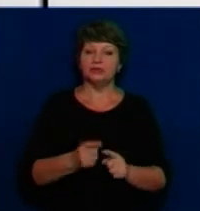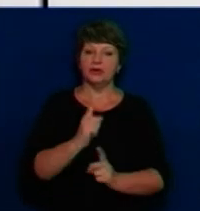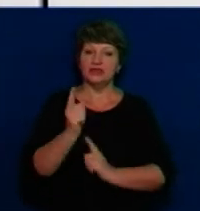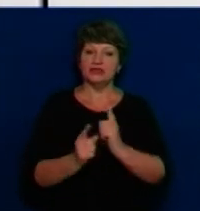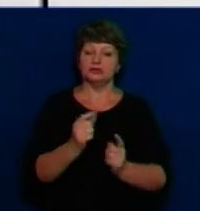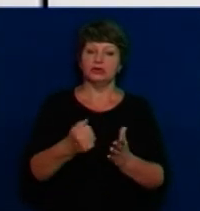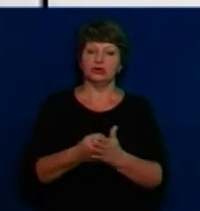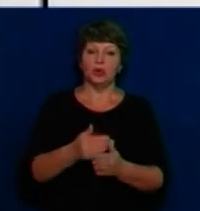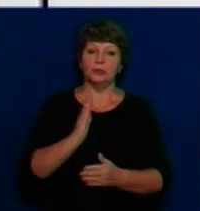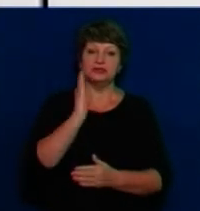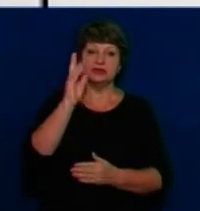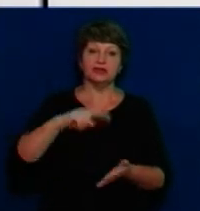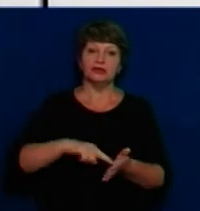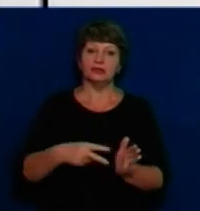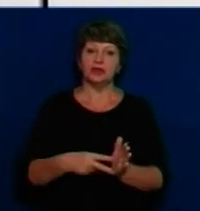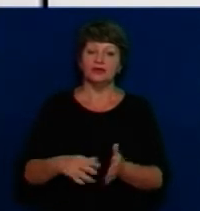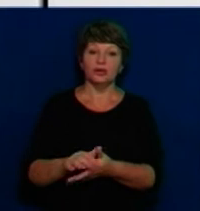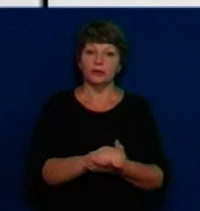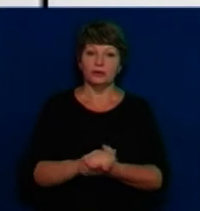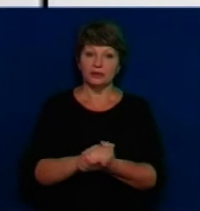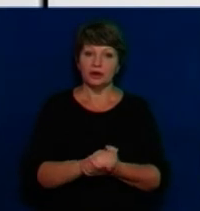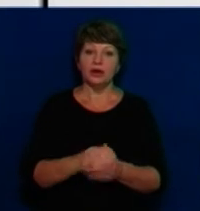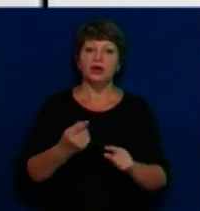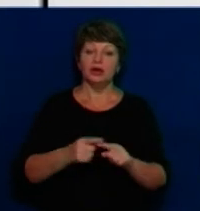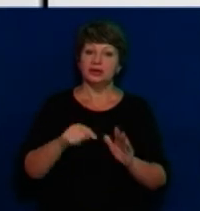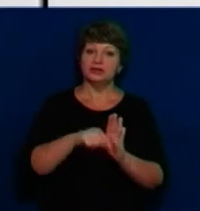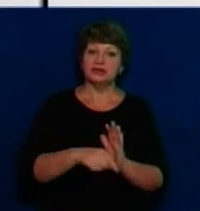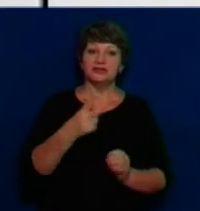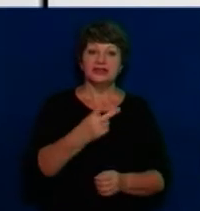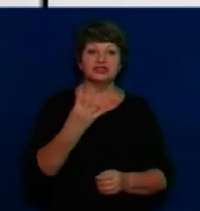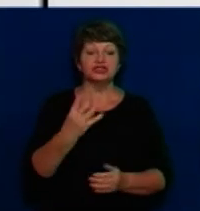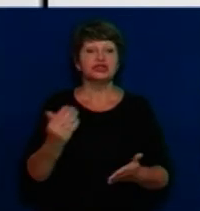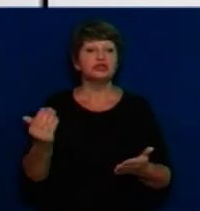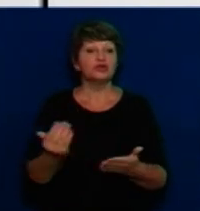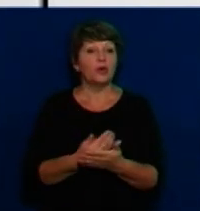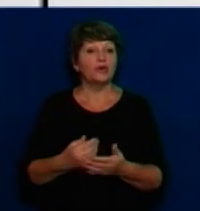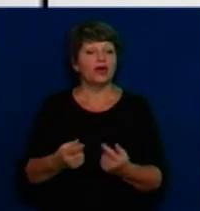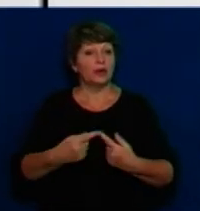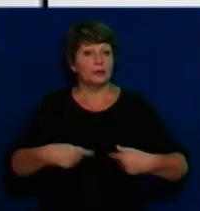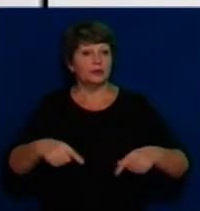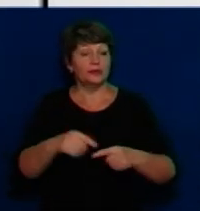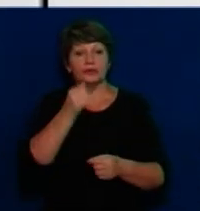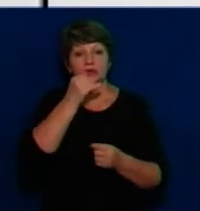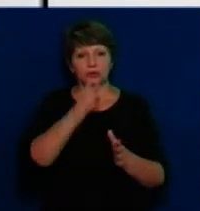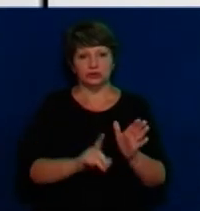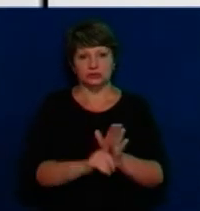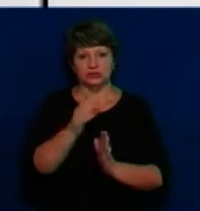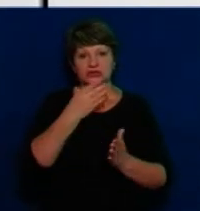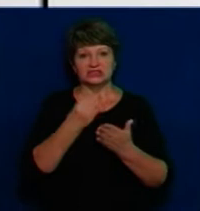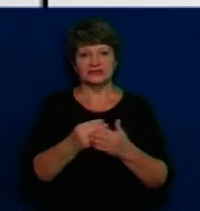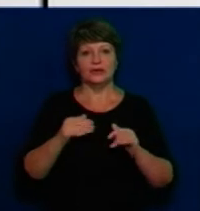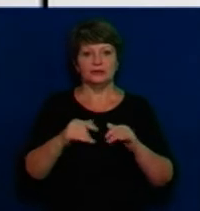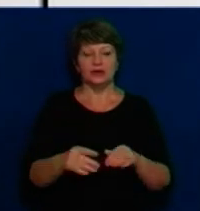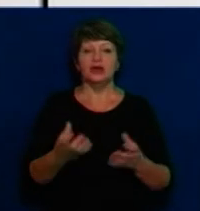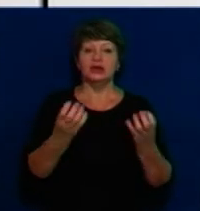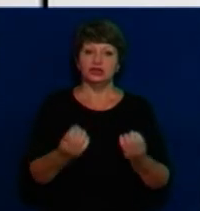плану громад. А це означає, що 24 нові об'єднані територіальні громади не можуть розпочати свою діяльність. Ще